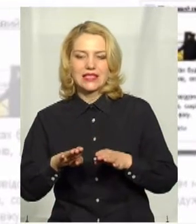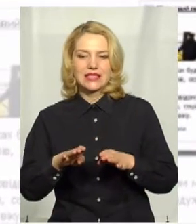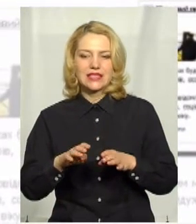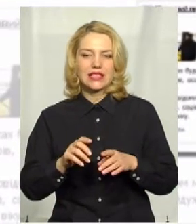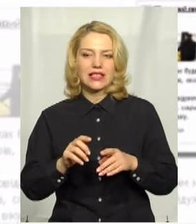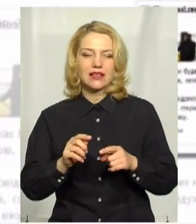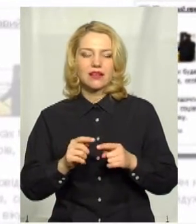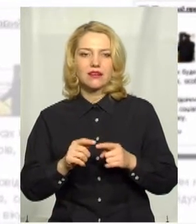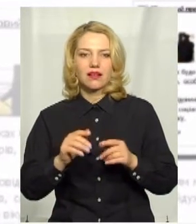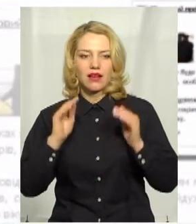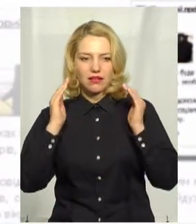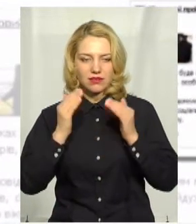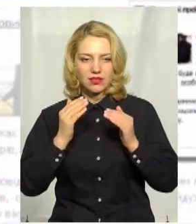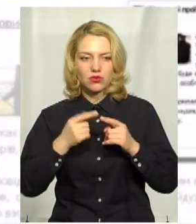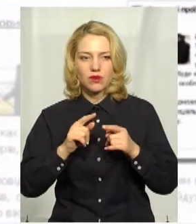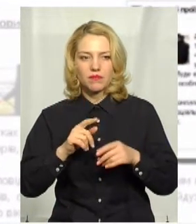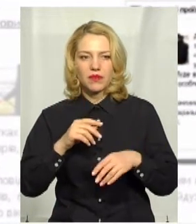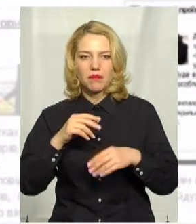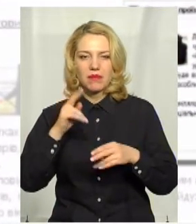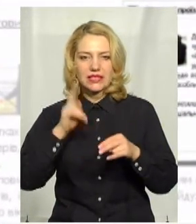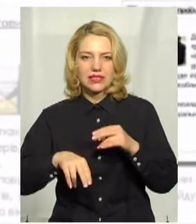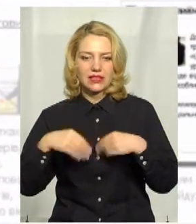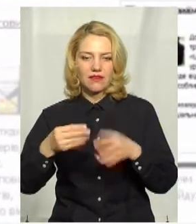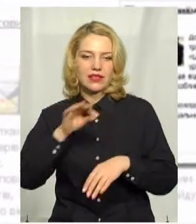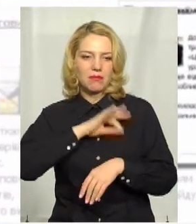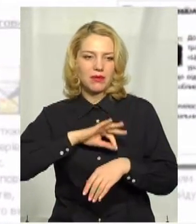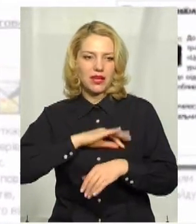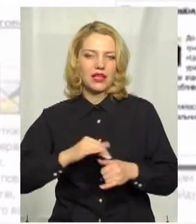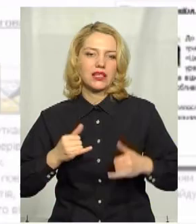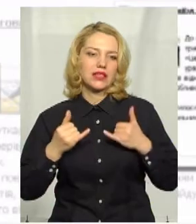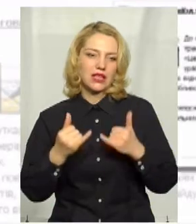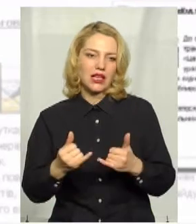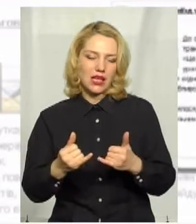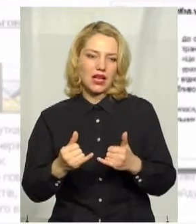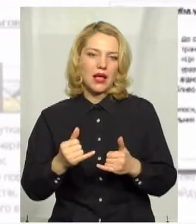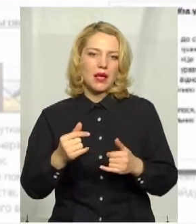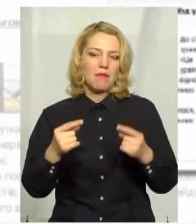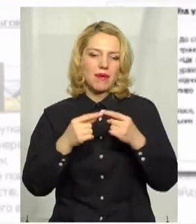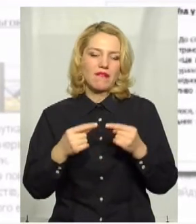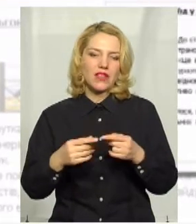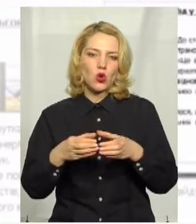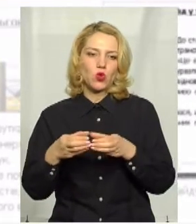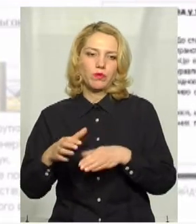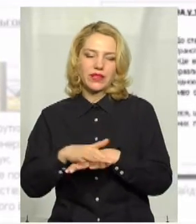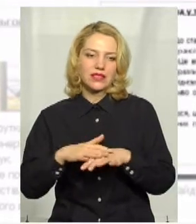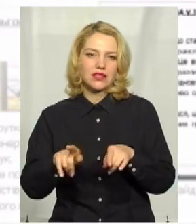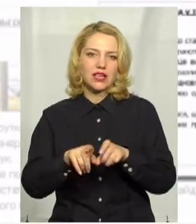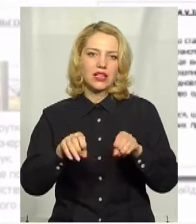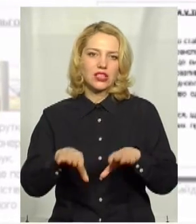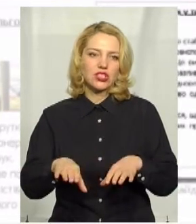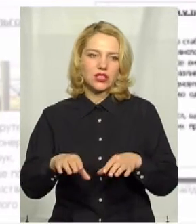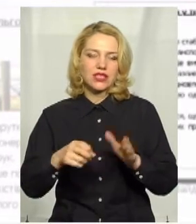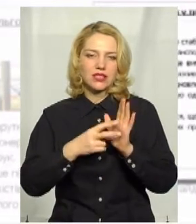пільг на безкоштовний проїзд у громадському транспорті для певних груп населення. Таке рішення 17